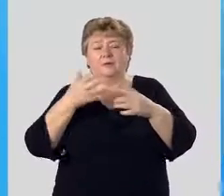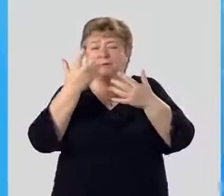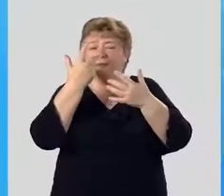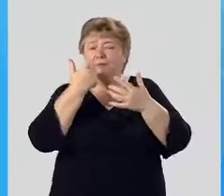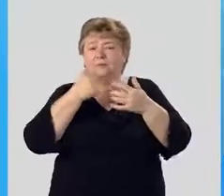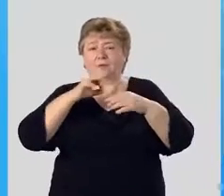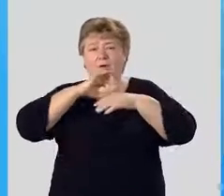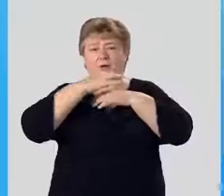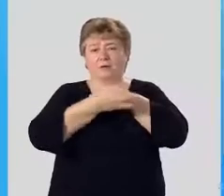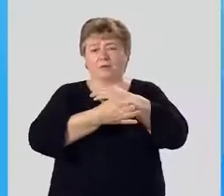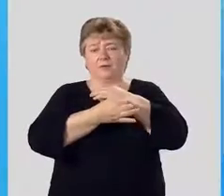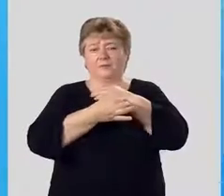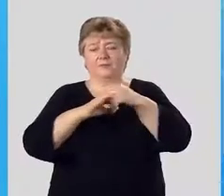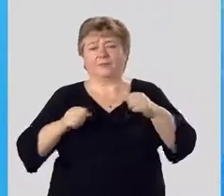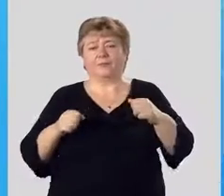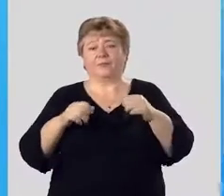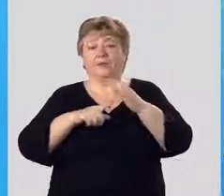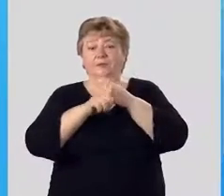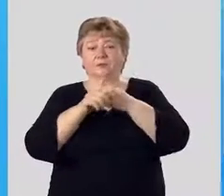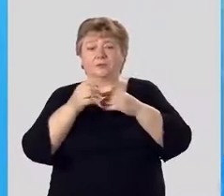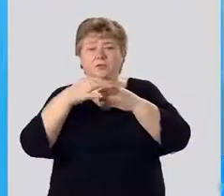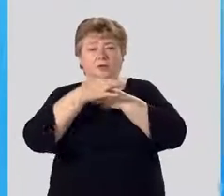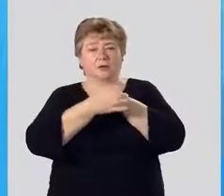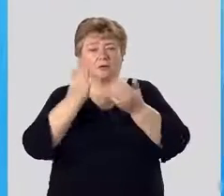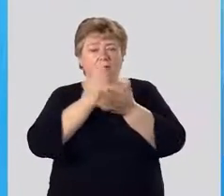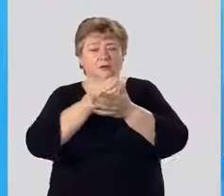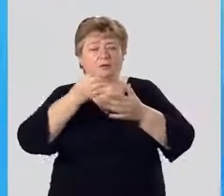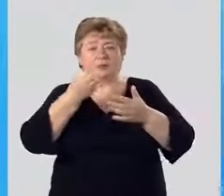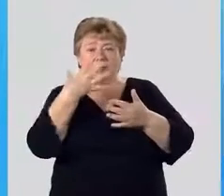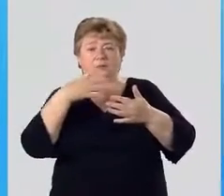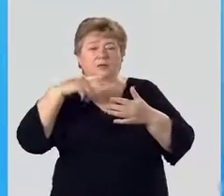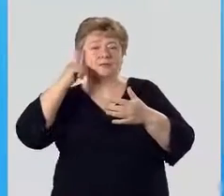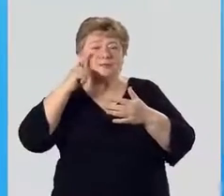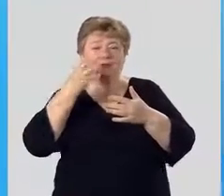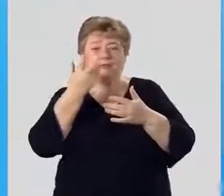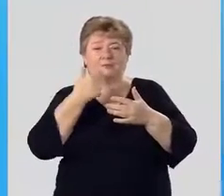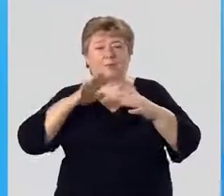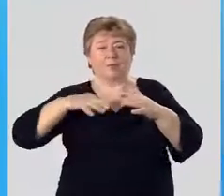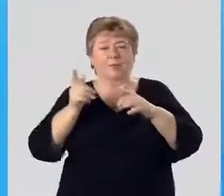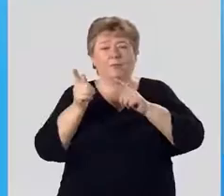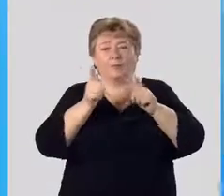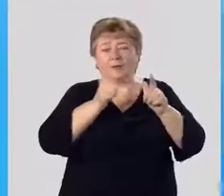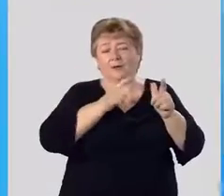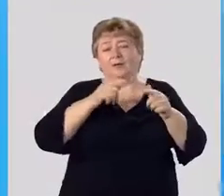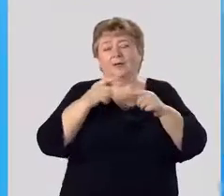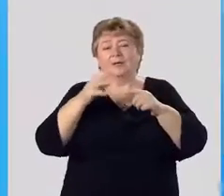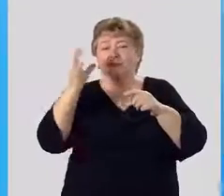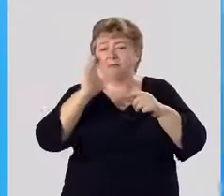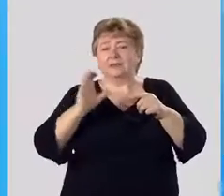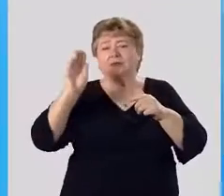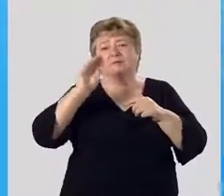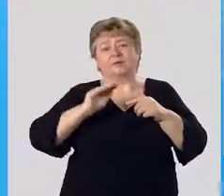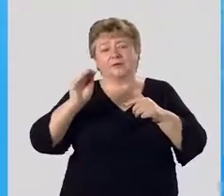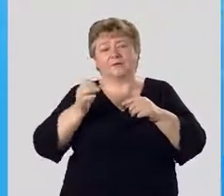разноцветной корой. Сначала кора имеет ярко-зеленый цвет. Затем, созревая, она приобретает синий,